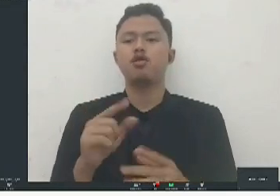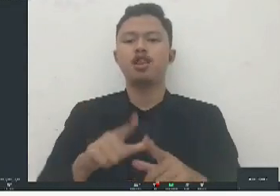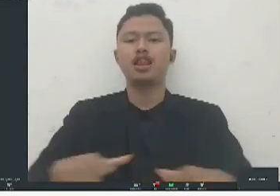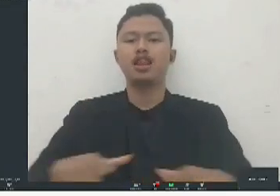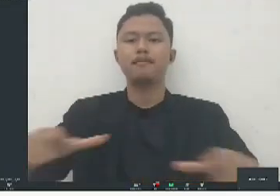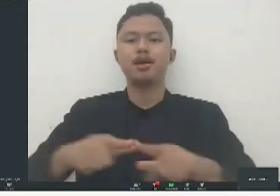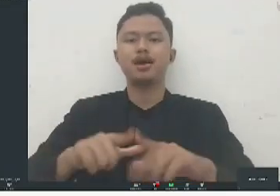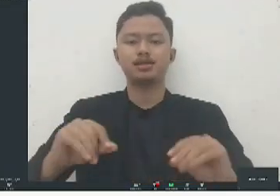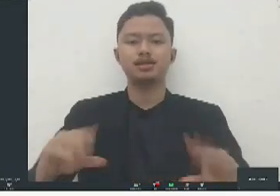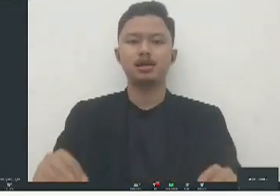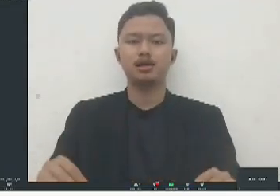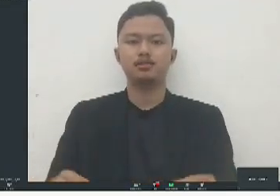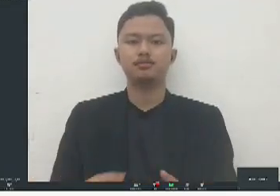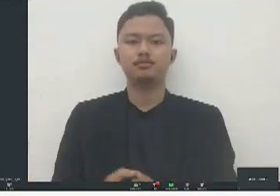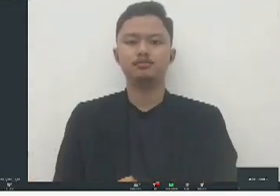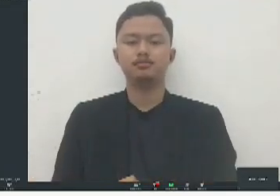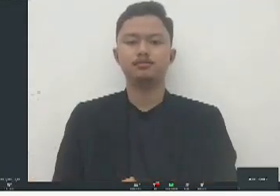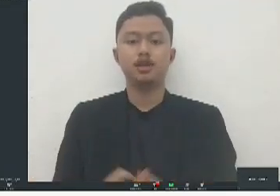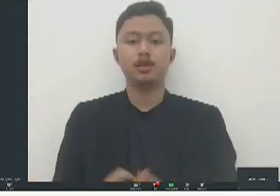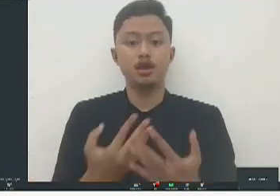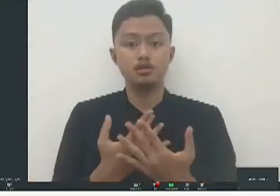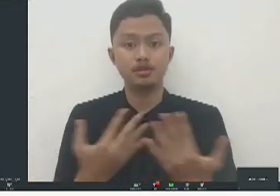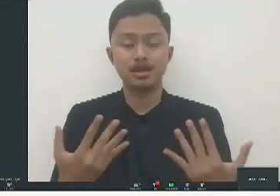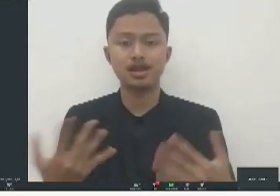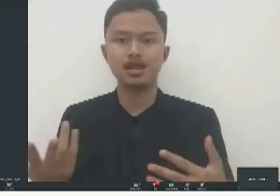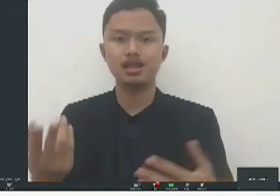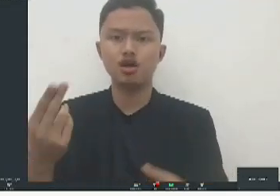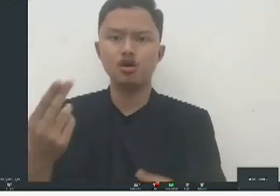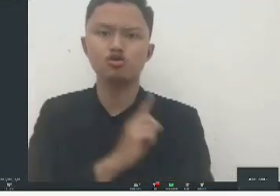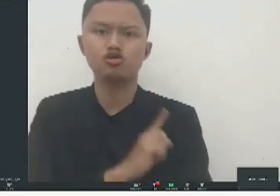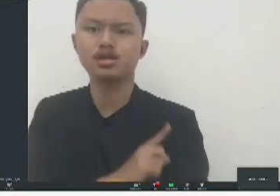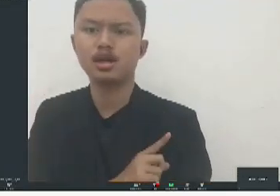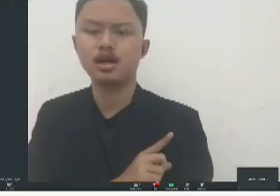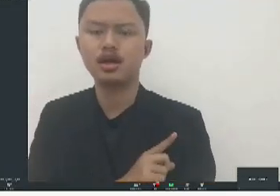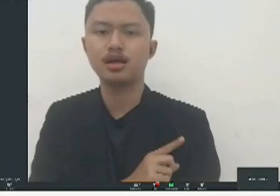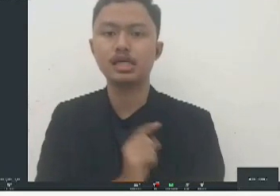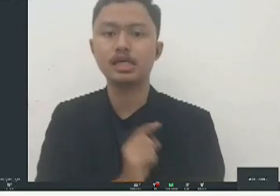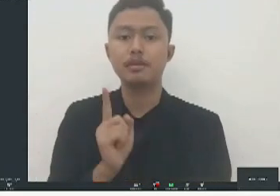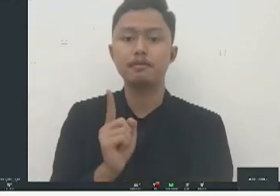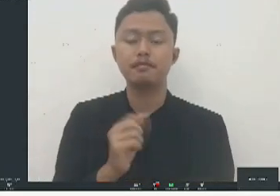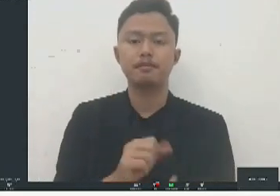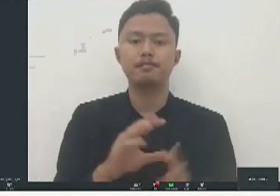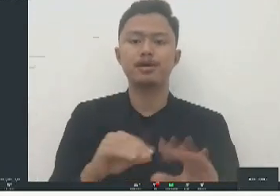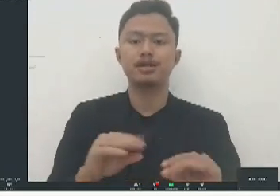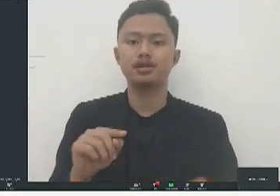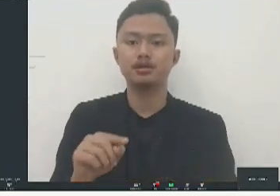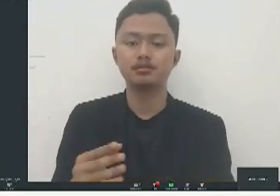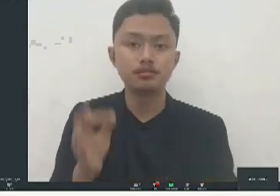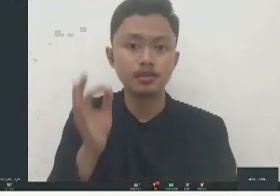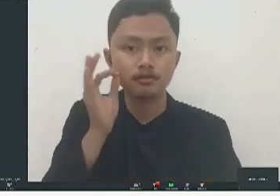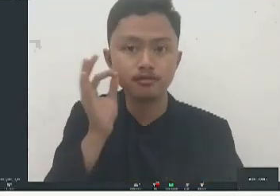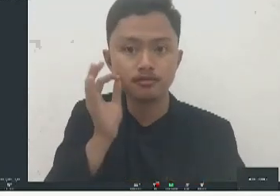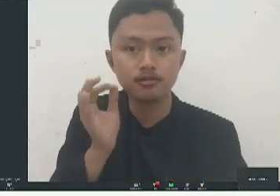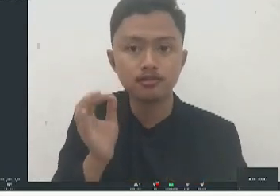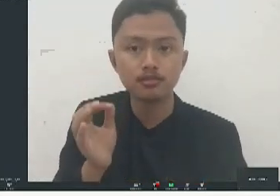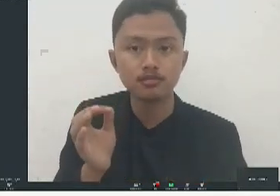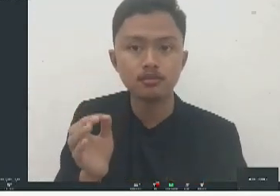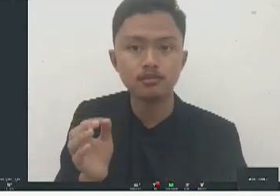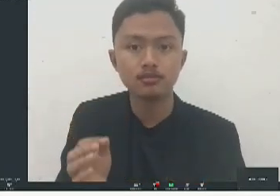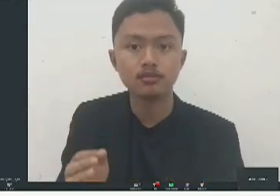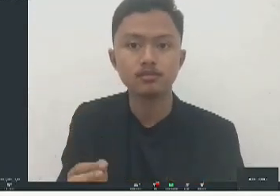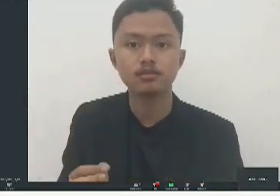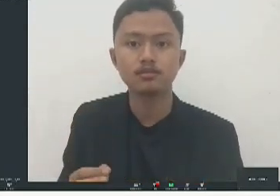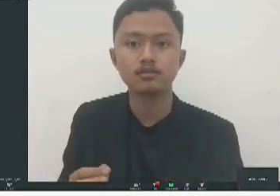publik atau sektor swasta karena tadi bahwa pekerjaan ini untuk ya ya pekerjaan ya